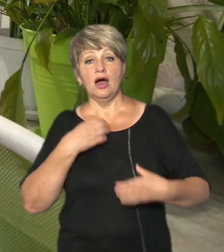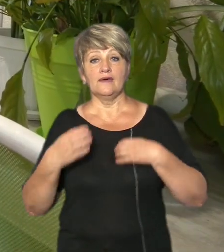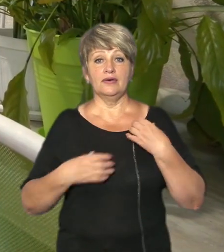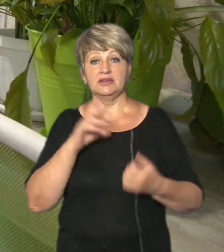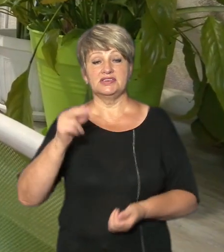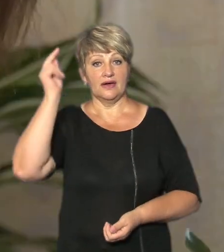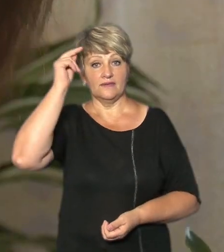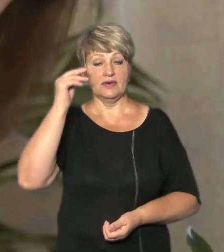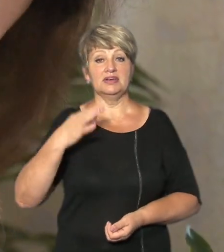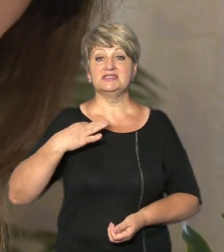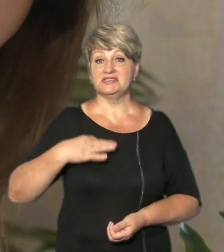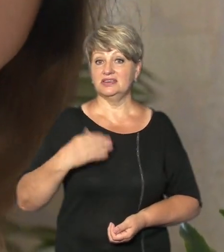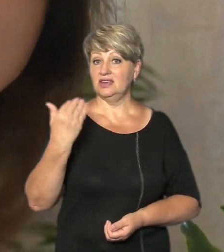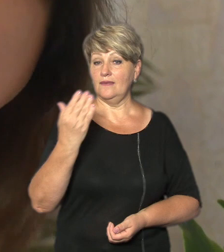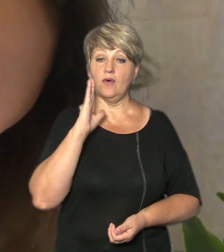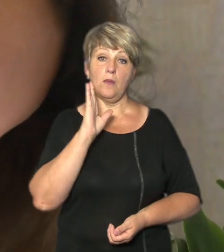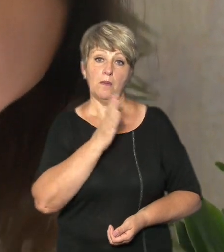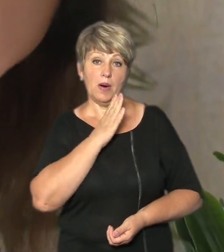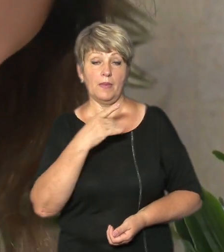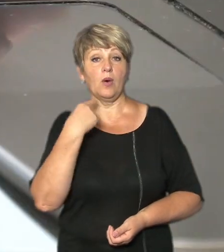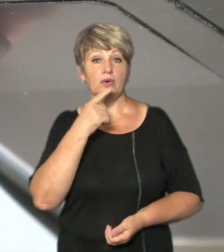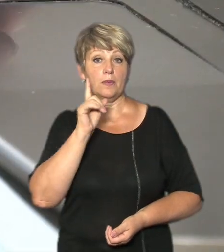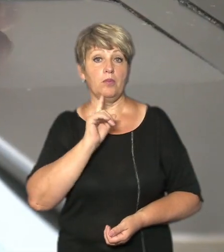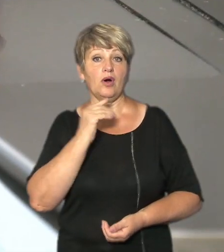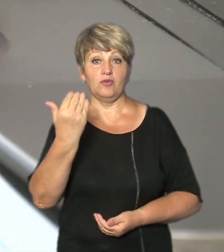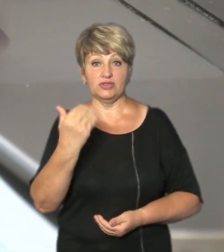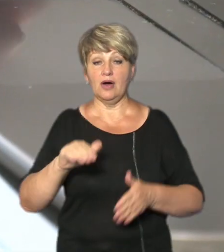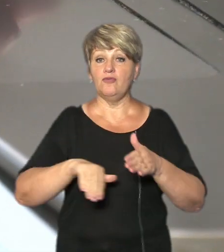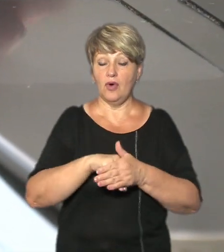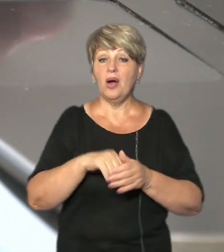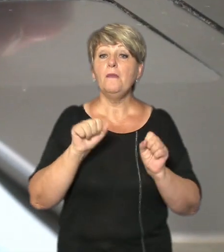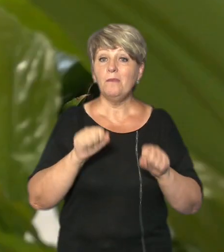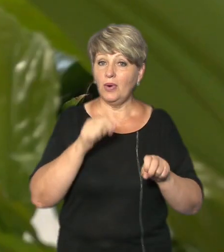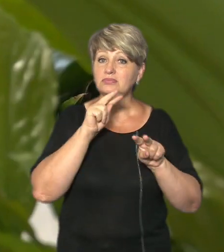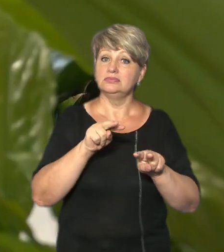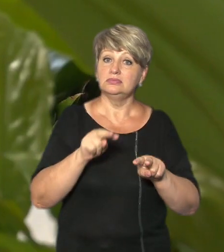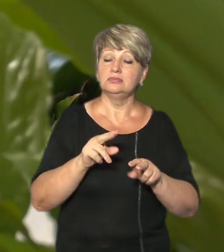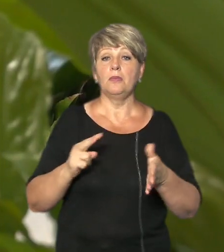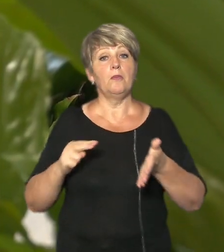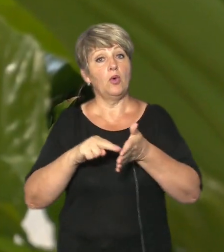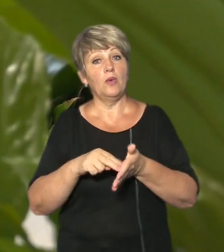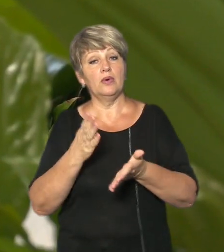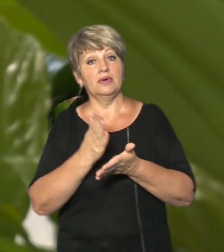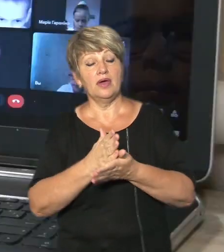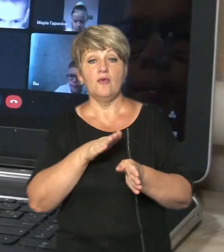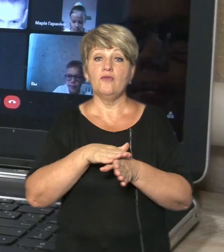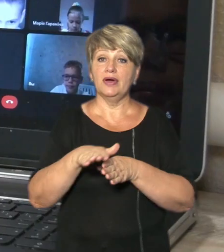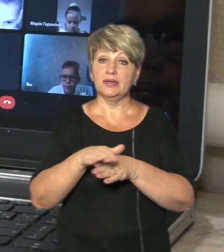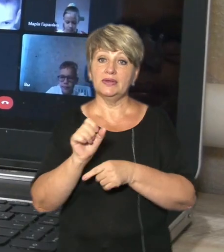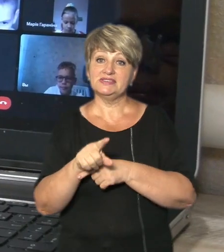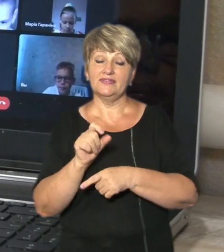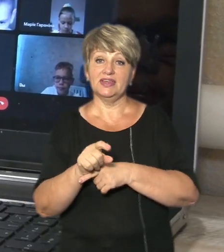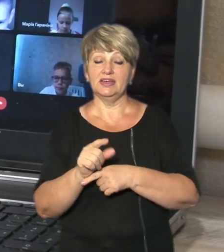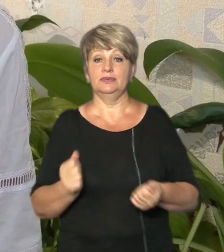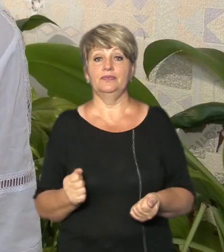навчання сина його мама пані Тетяна говорить поки вона відпустив може контролювати чи він підключився до уроку та чи виконав усі завдання